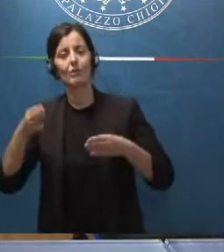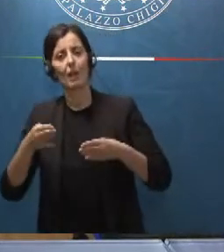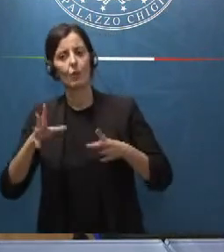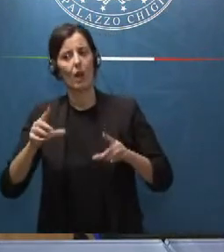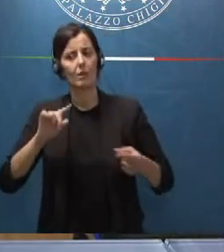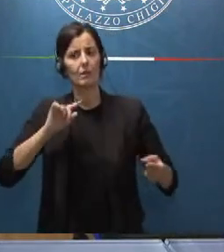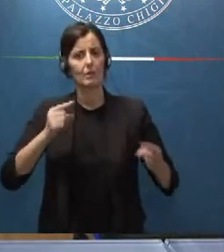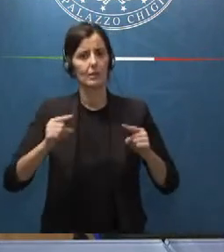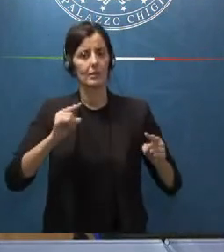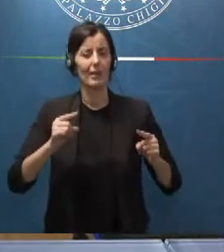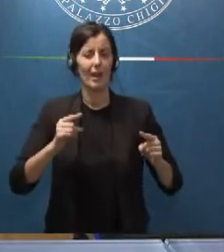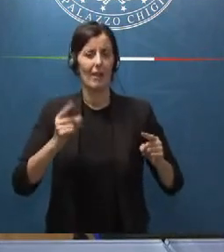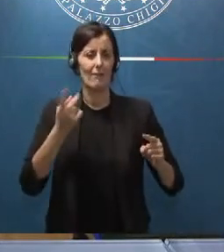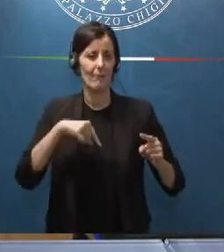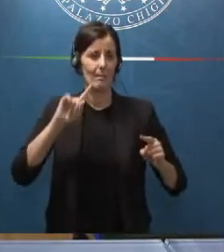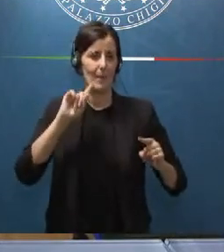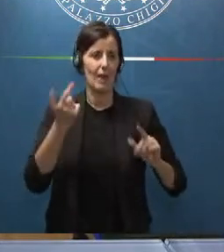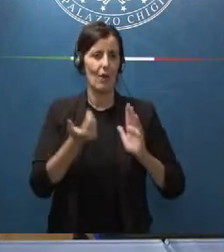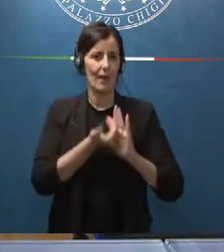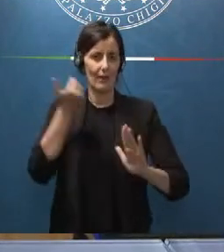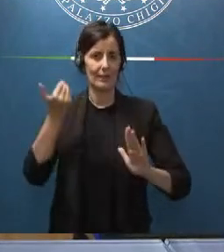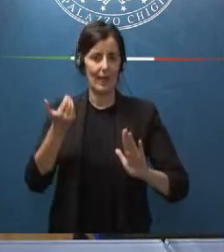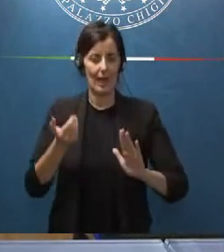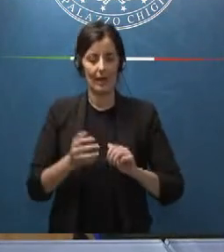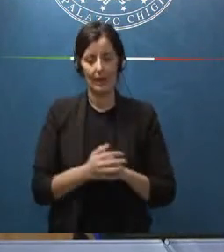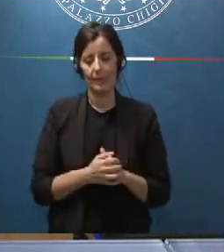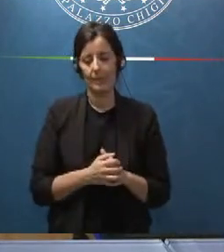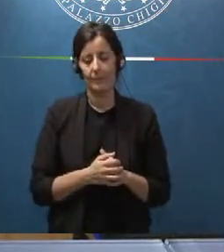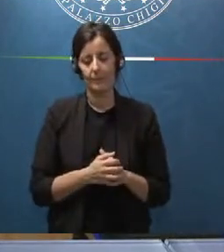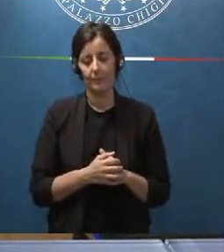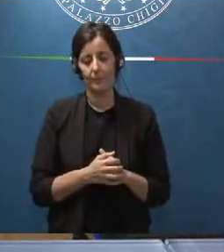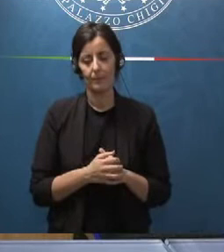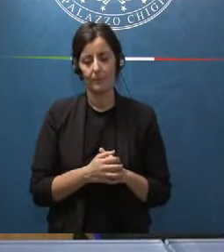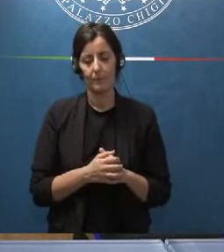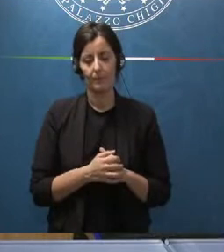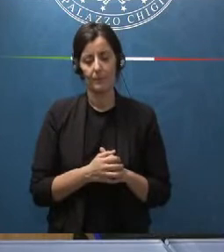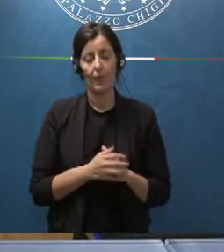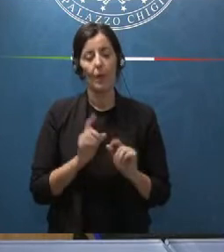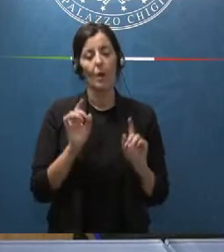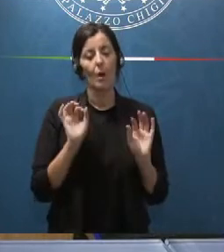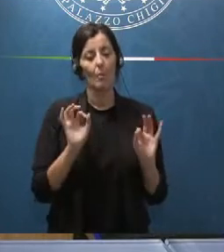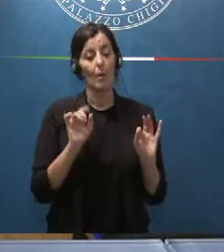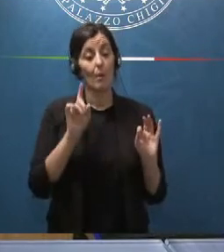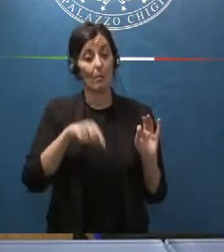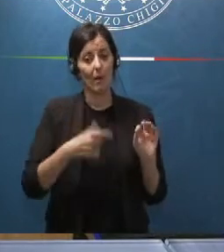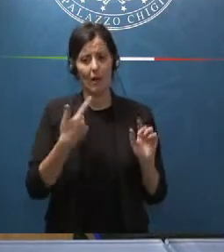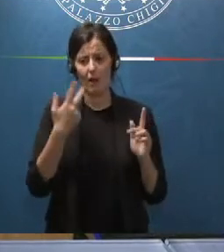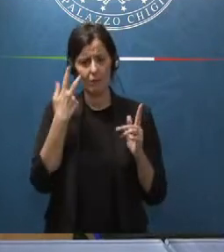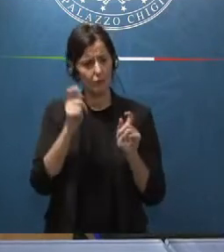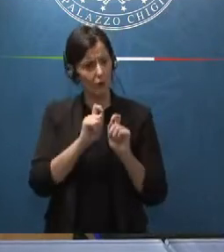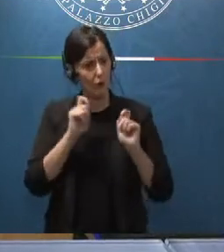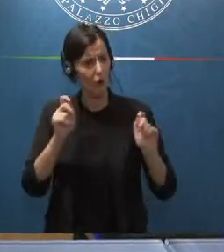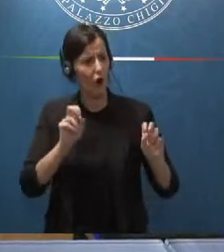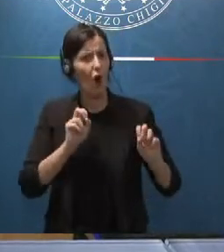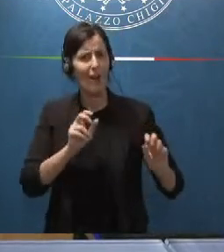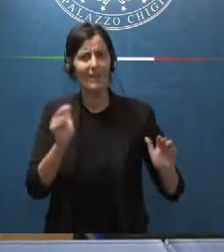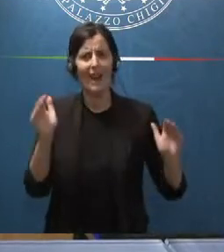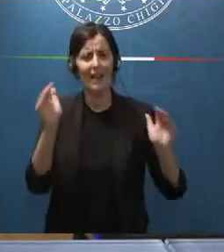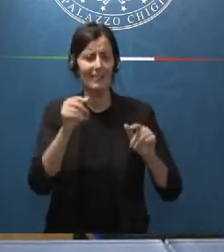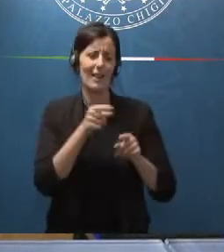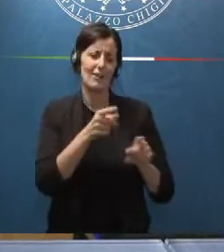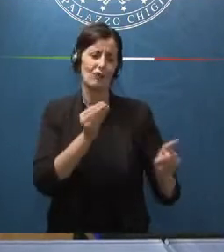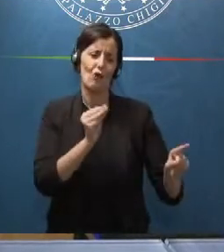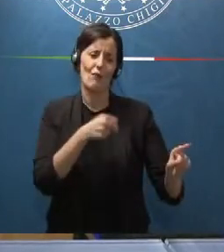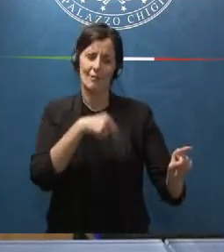avremmo preferito tutti evitare cioè il fatto che sia stata notificata per mezzo del Corriere della Sera lei è molto giovane quindi non lo